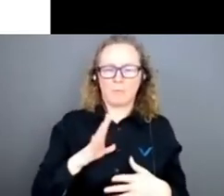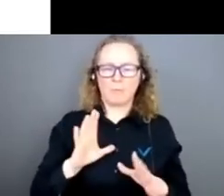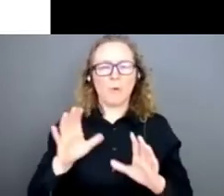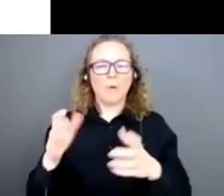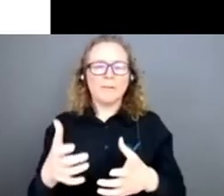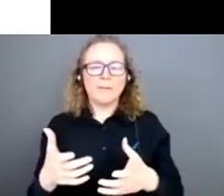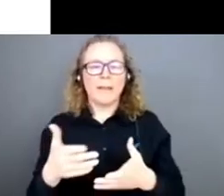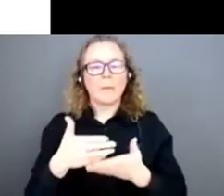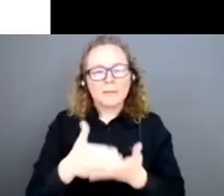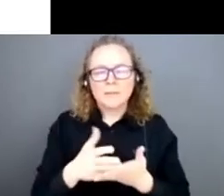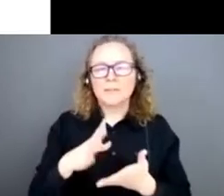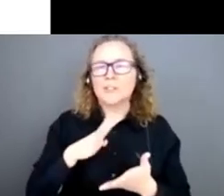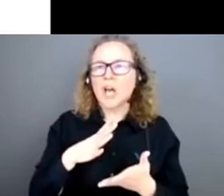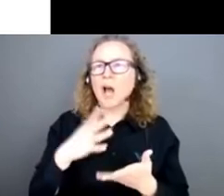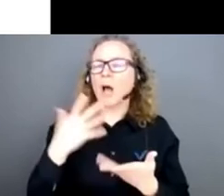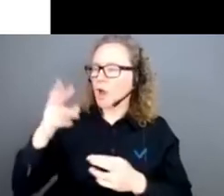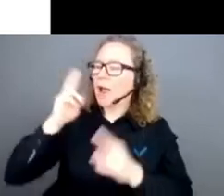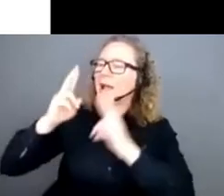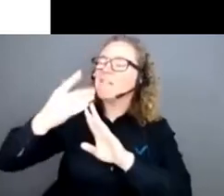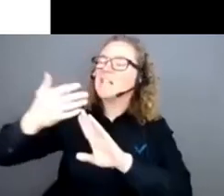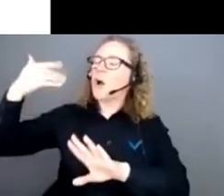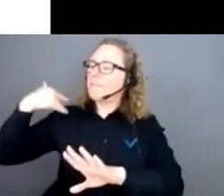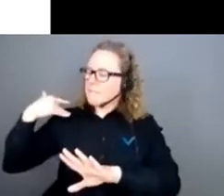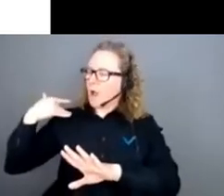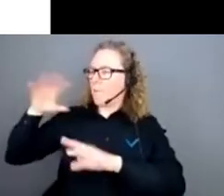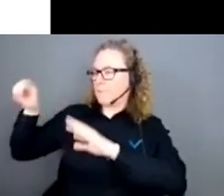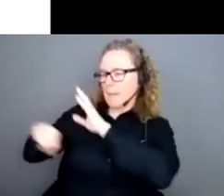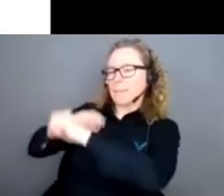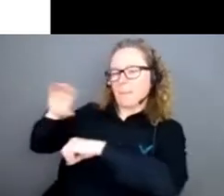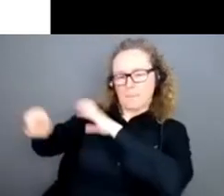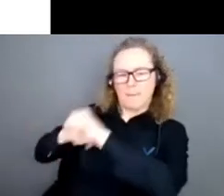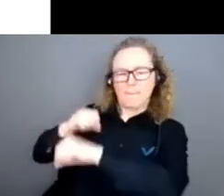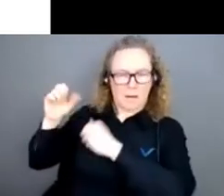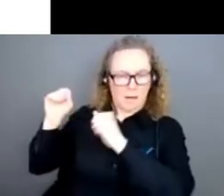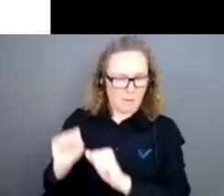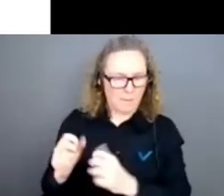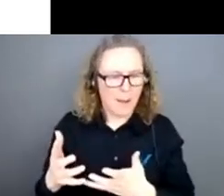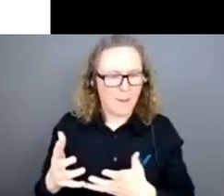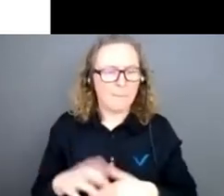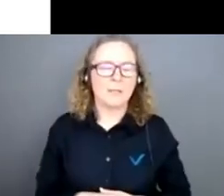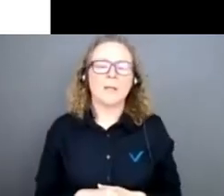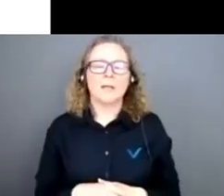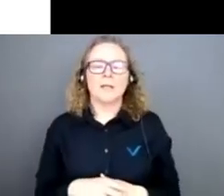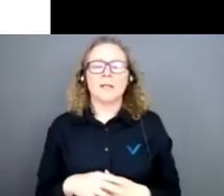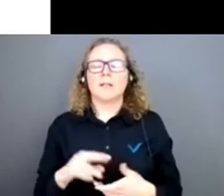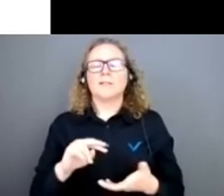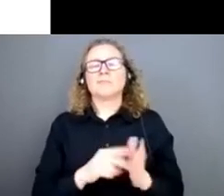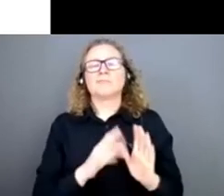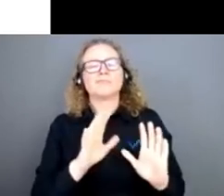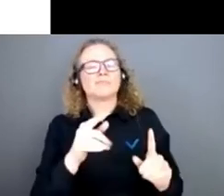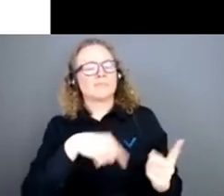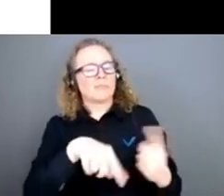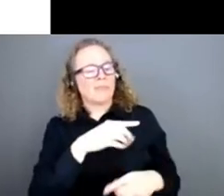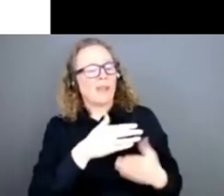de réflexions déjà existantes dans lesquelles il peut puiser. Ce n pas une grosse